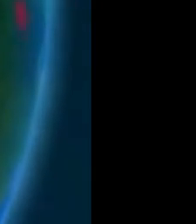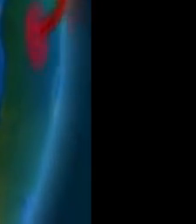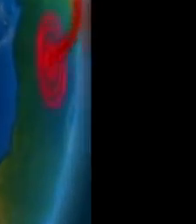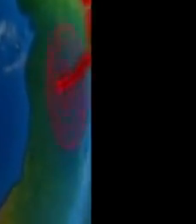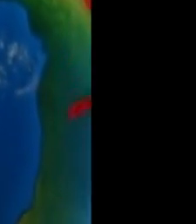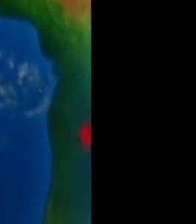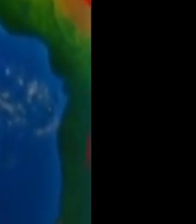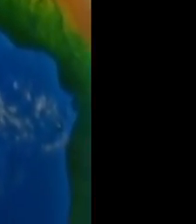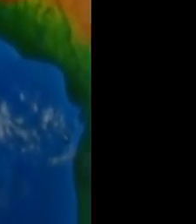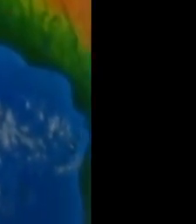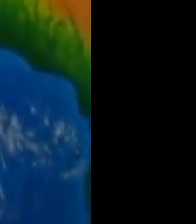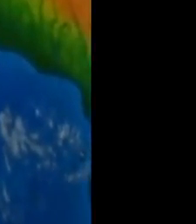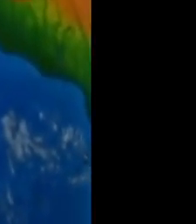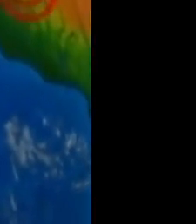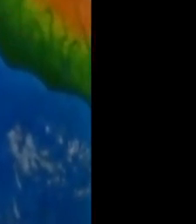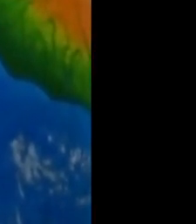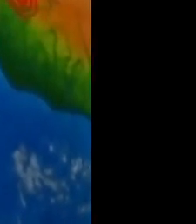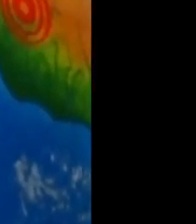Аминь.